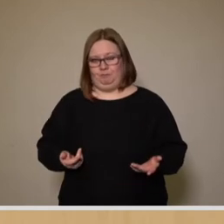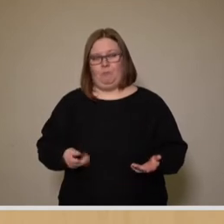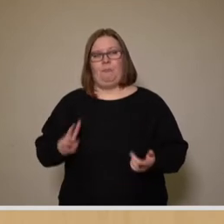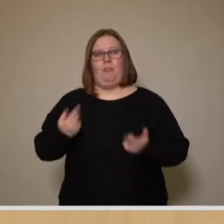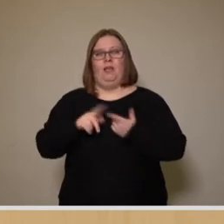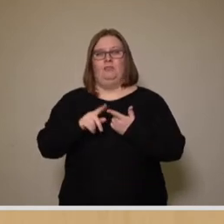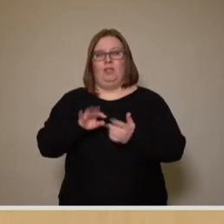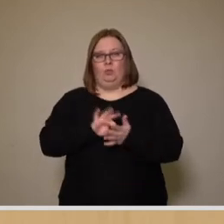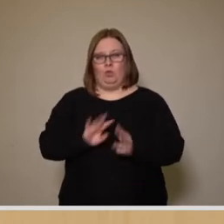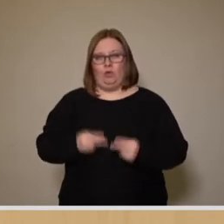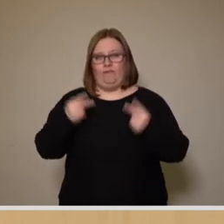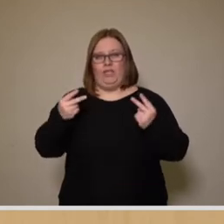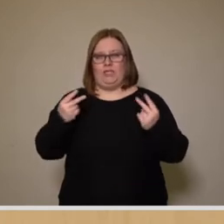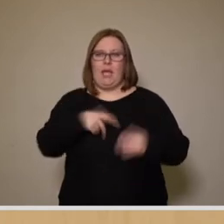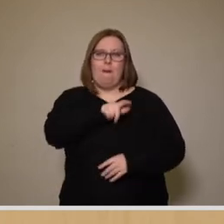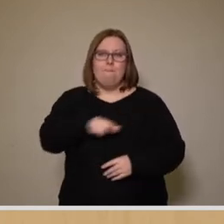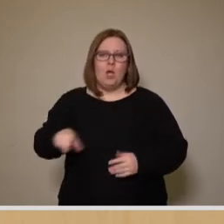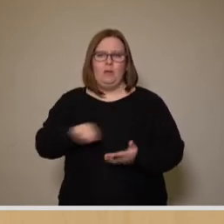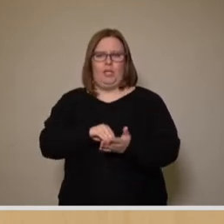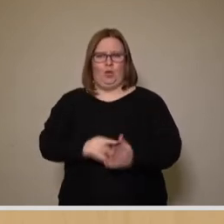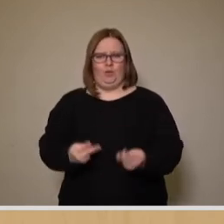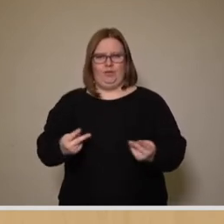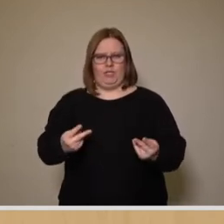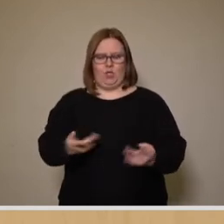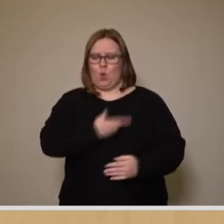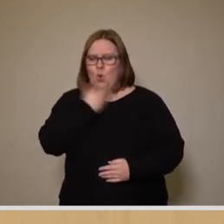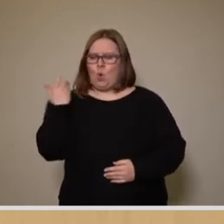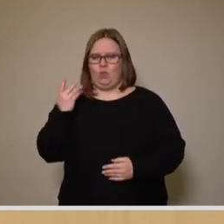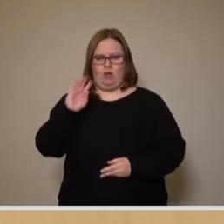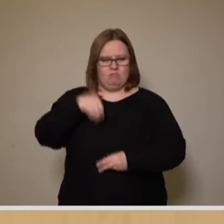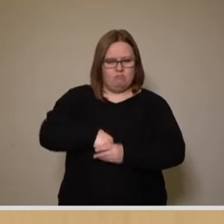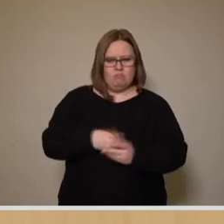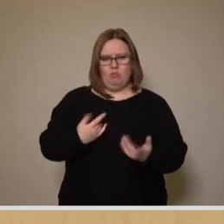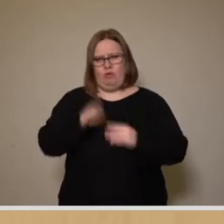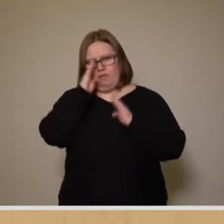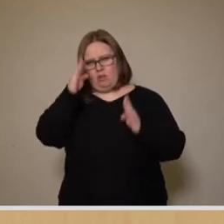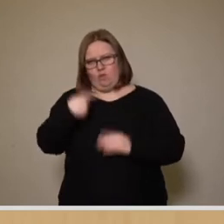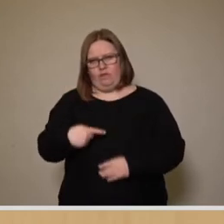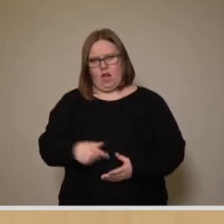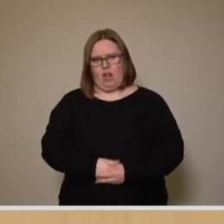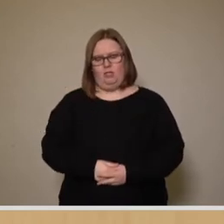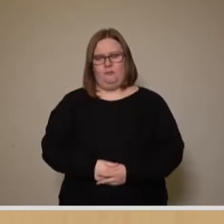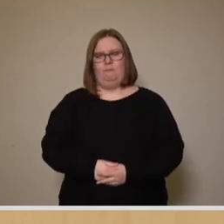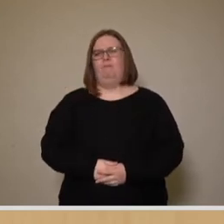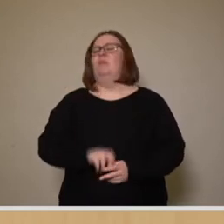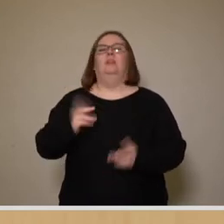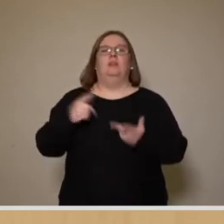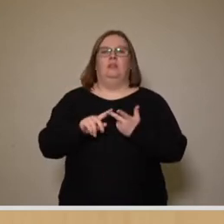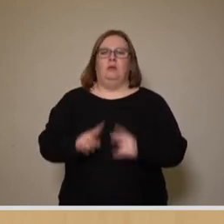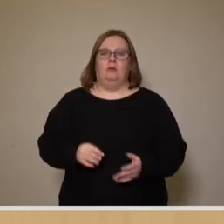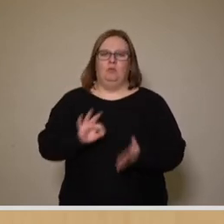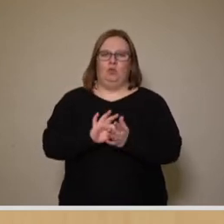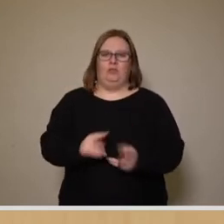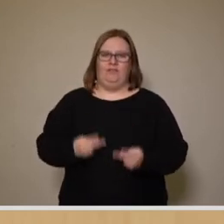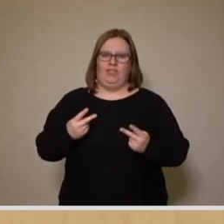zweite Punkt, der uns wichtig ist, Bürgerbeteiligung ist wichtig. Ohne Partizipation kein Vertrauen. Der dritte Punkt, der wichtig ist,